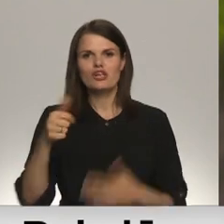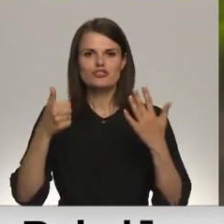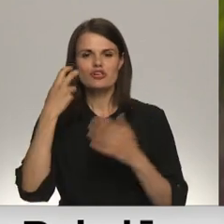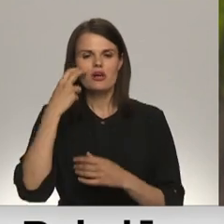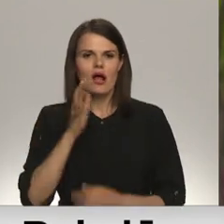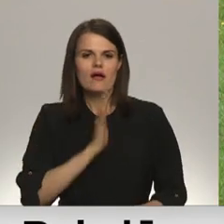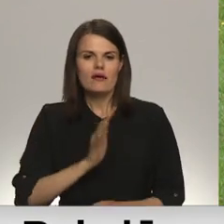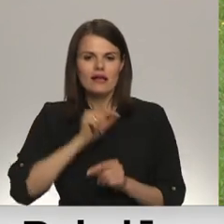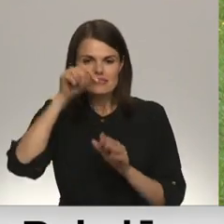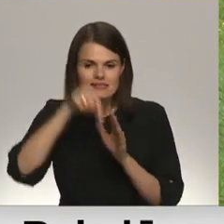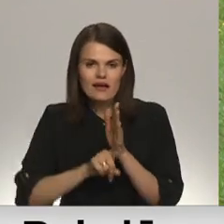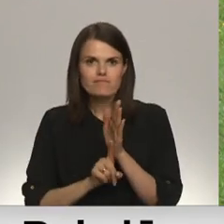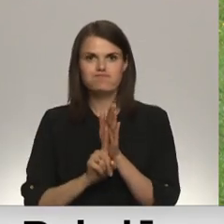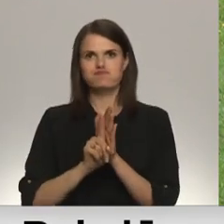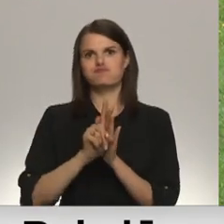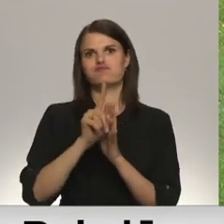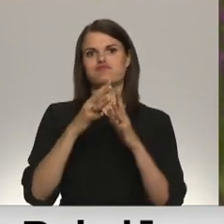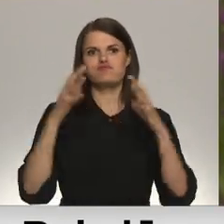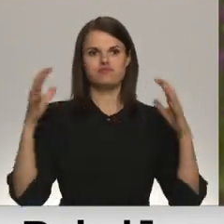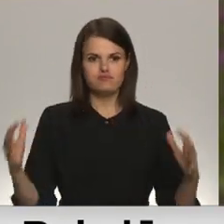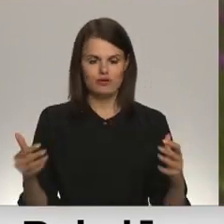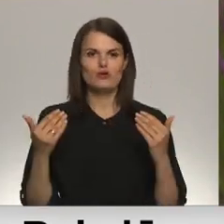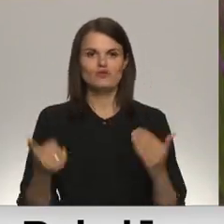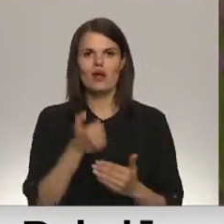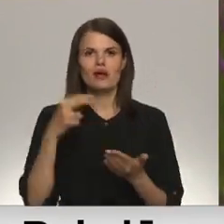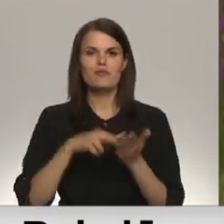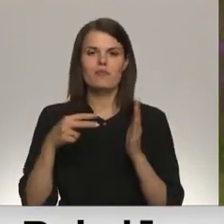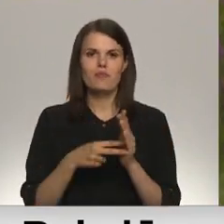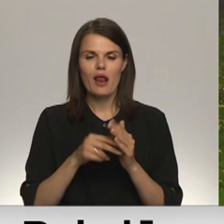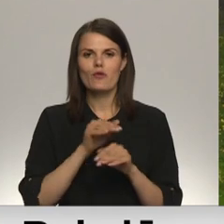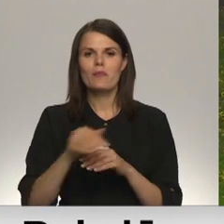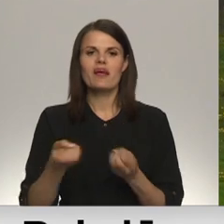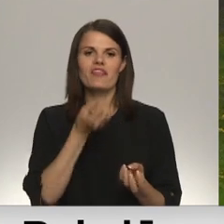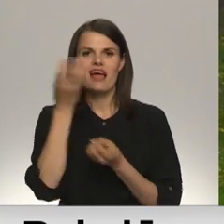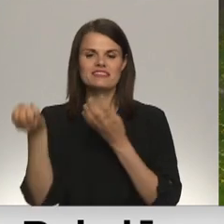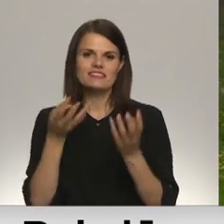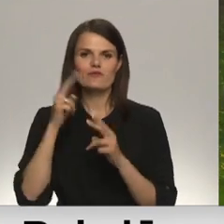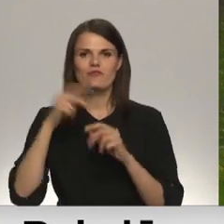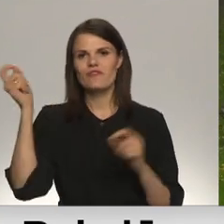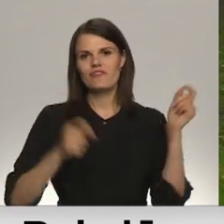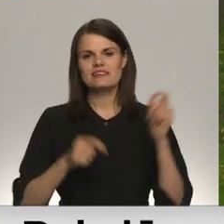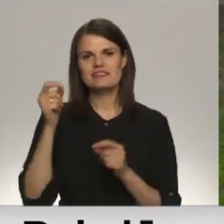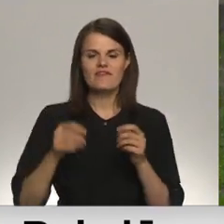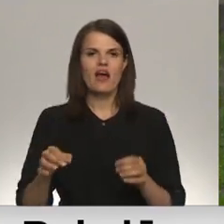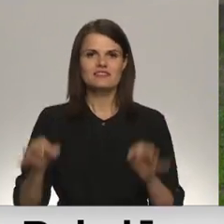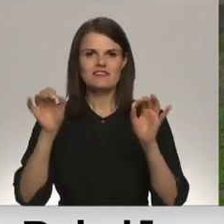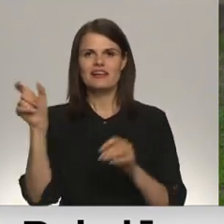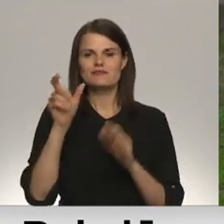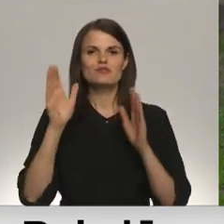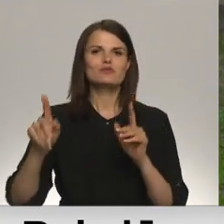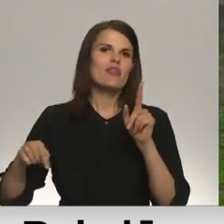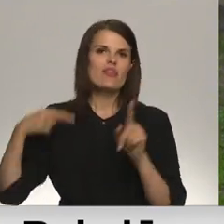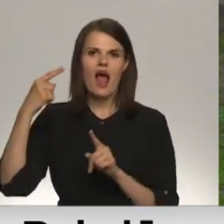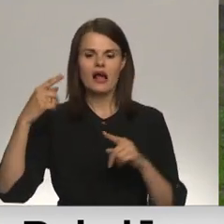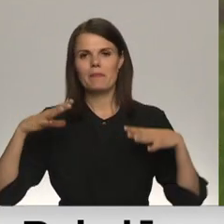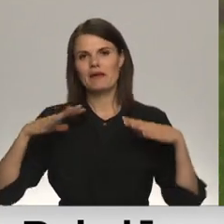mazās sēkliņas izaugs kārtīgs stāds. Šogad paredzams, ka ceriņu pilnā ziedēšana un ceriņu festivāla kulminācija būs nākamajās